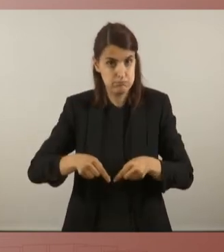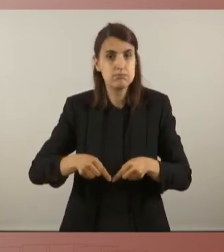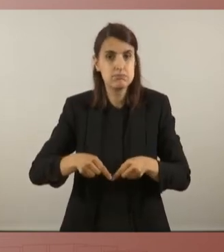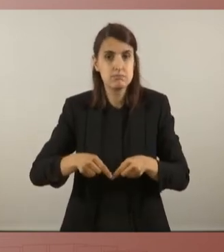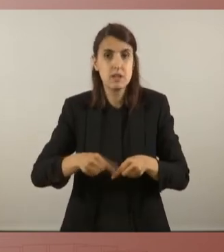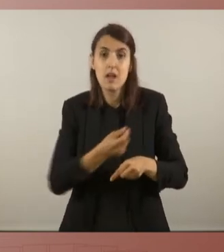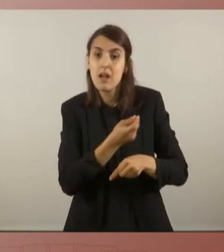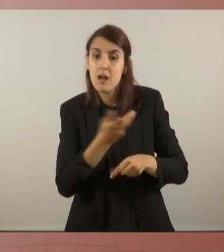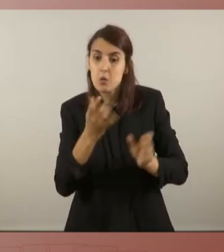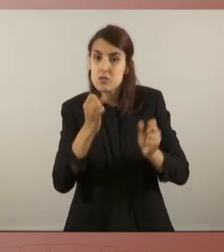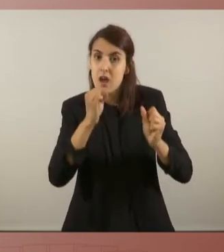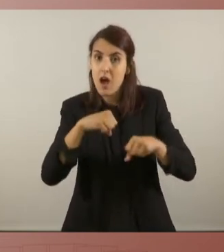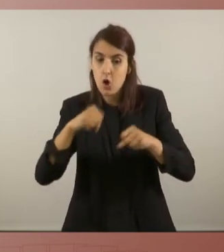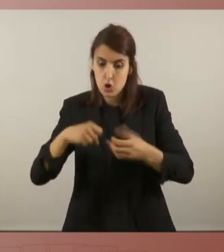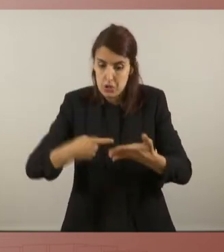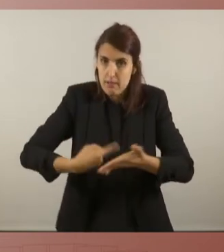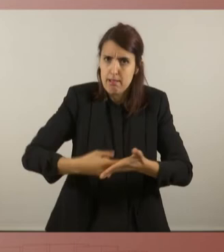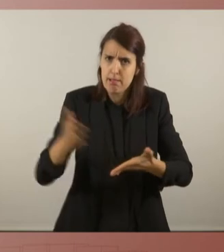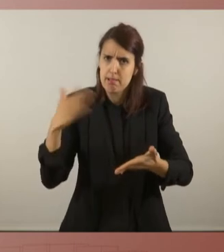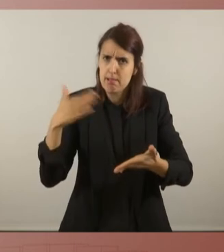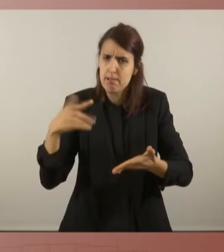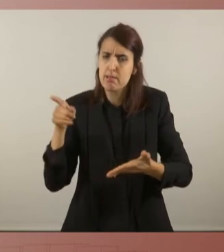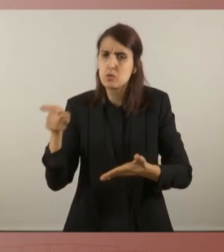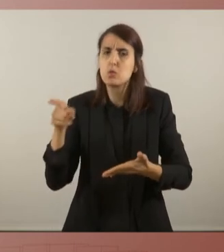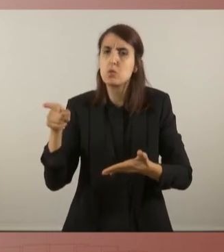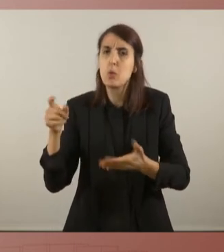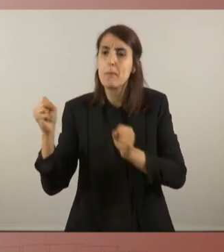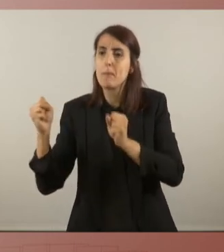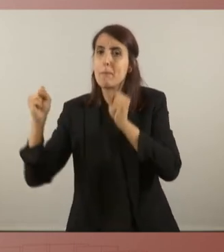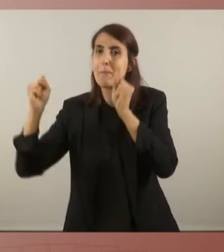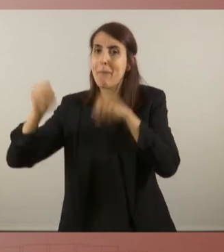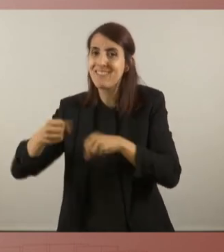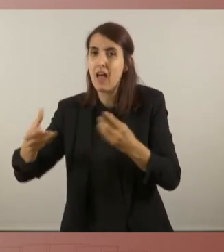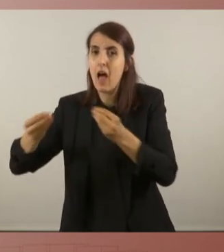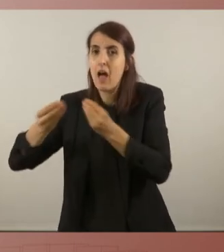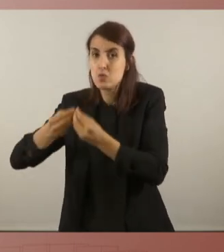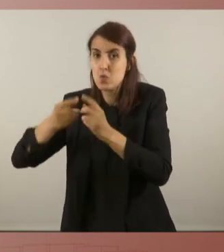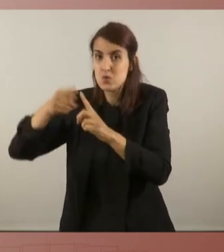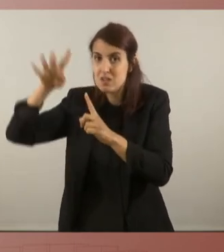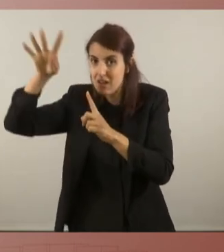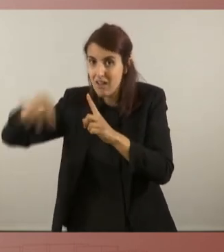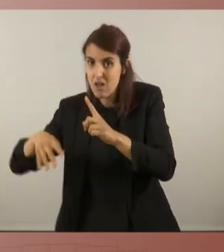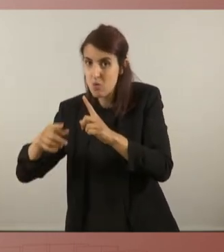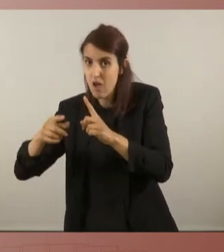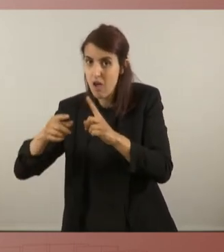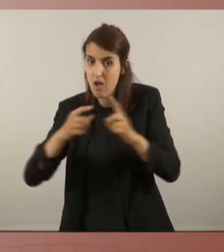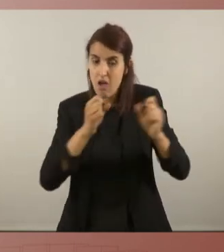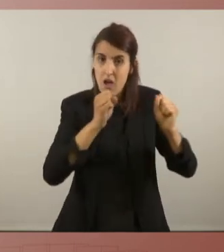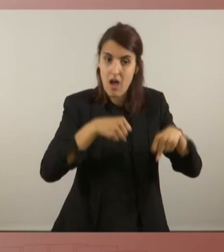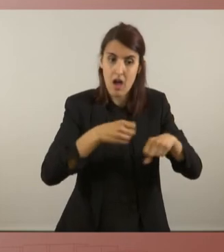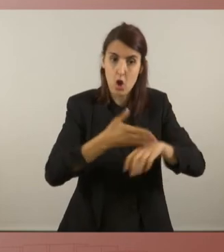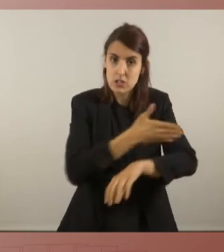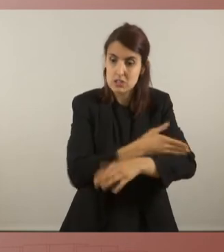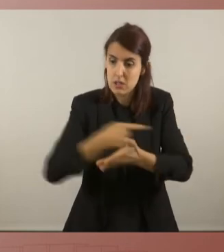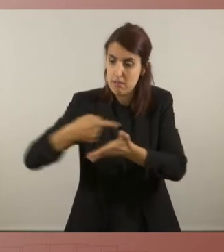apareixen en el seu pacte de govern amb Junts per Catalunya. Les dues formacions aposten